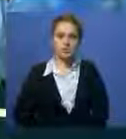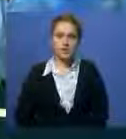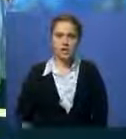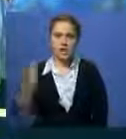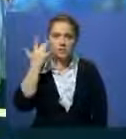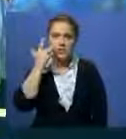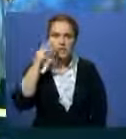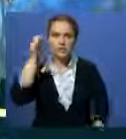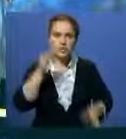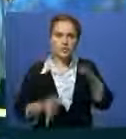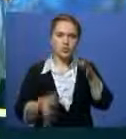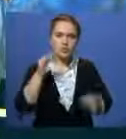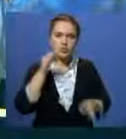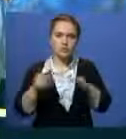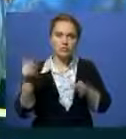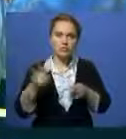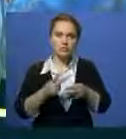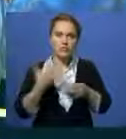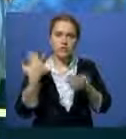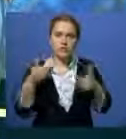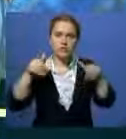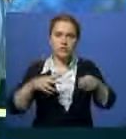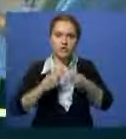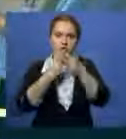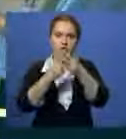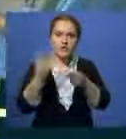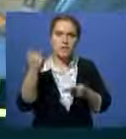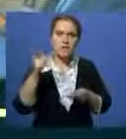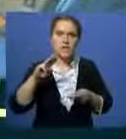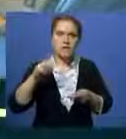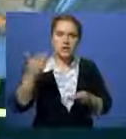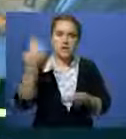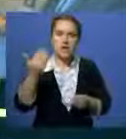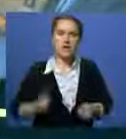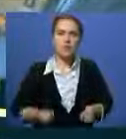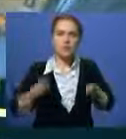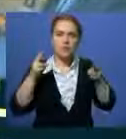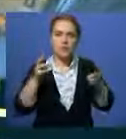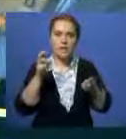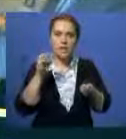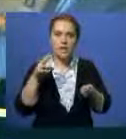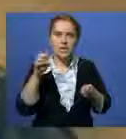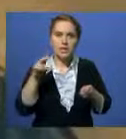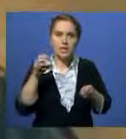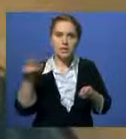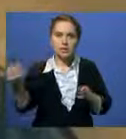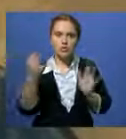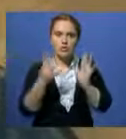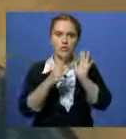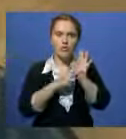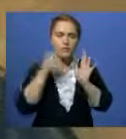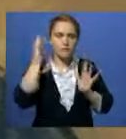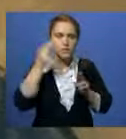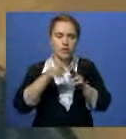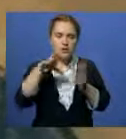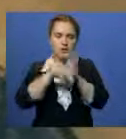Американский суд приговорил зятя главаря Аль-Каиды Усами Бен Ладена к пожизненному тюремному заключению. 48-летнего Сулеймана Абу Гейта